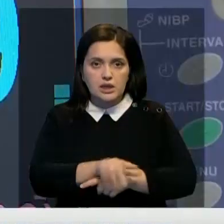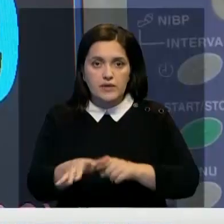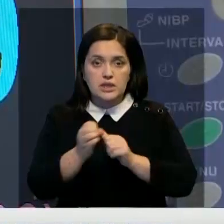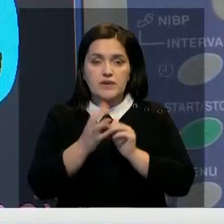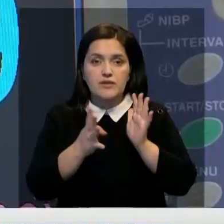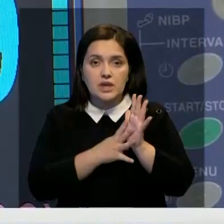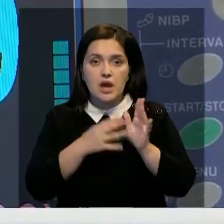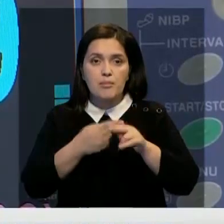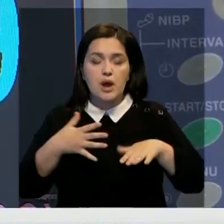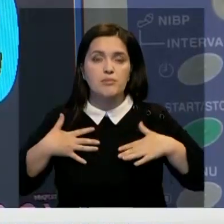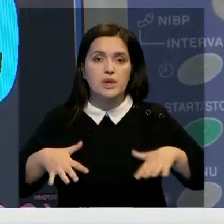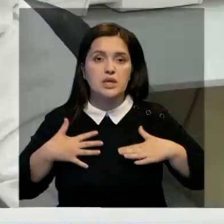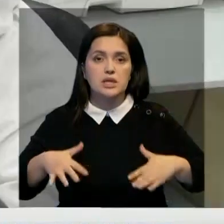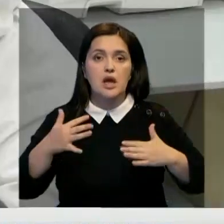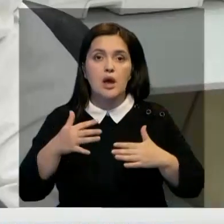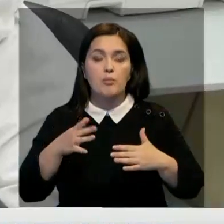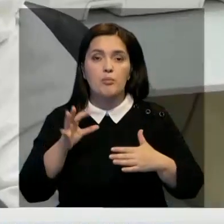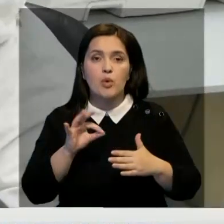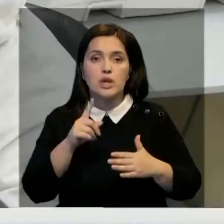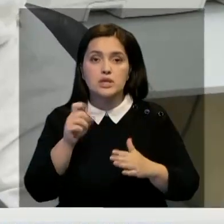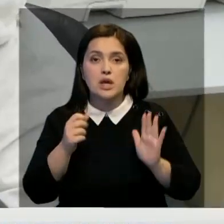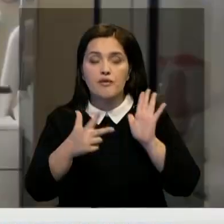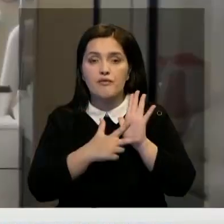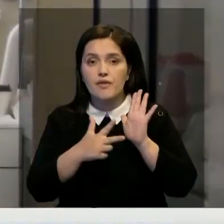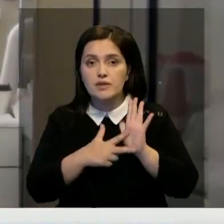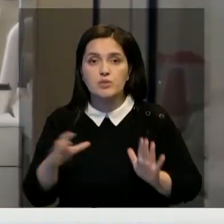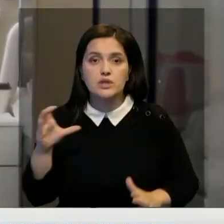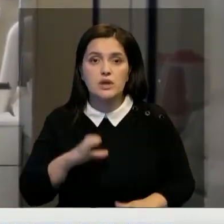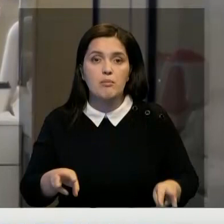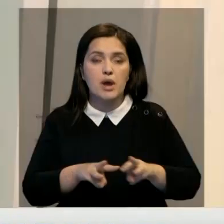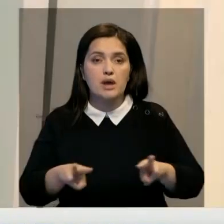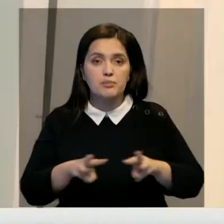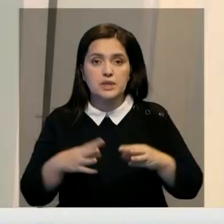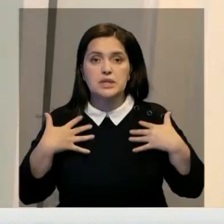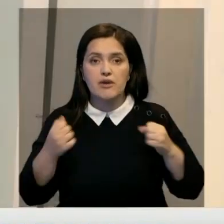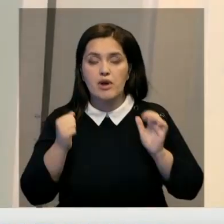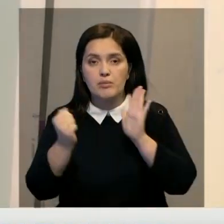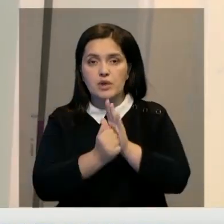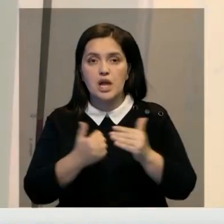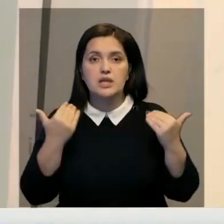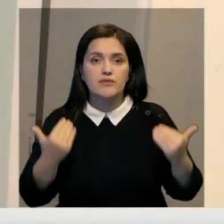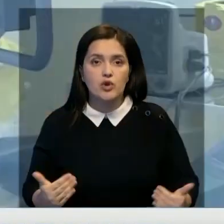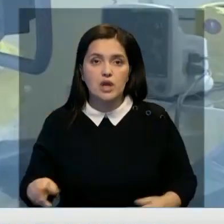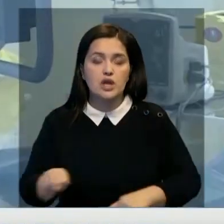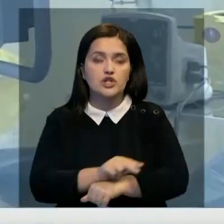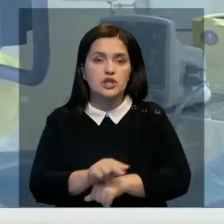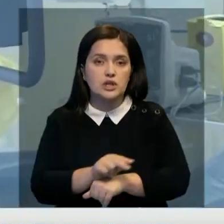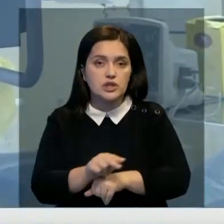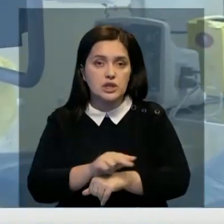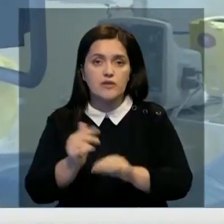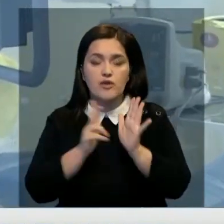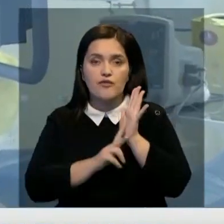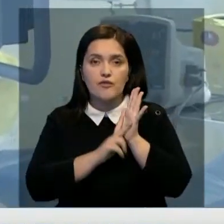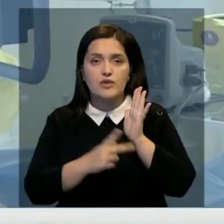19 с ковидной пневмонией. Статистику по летальным случаям за 8 сентября в Минздраве опубликовали сегодня. Лечение